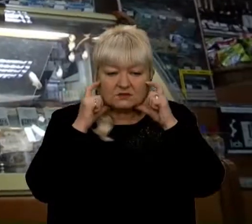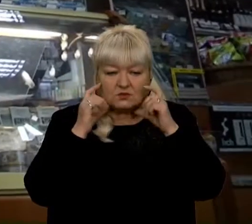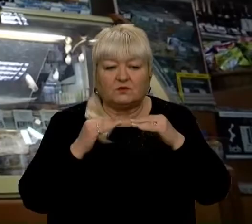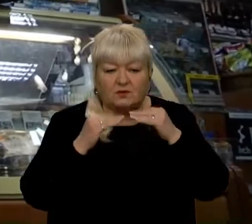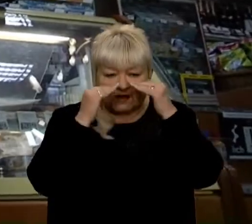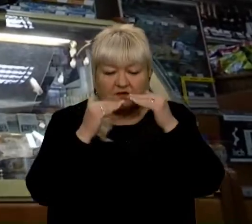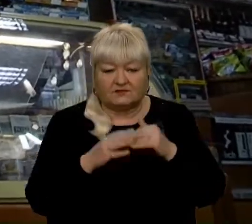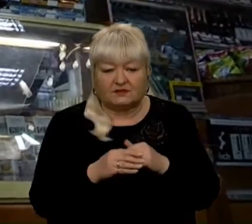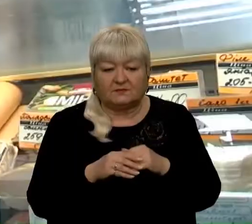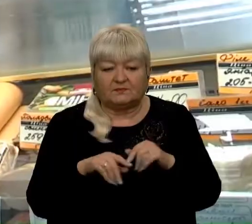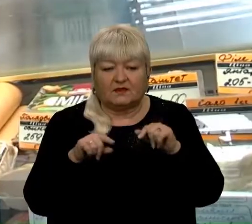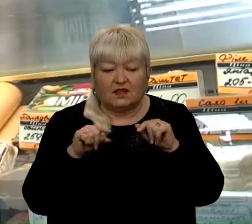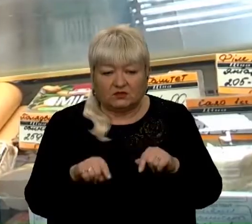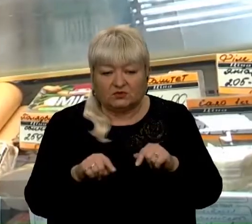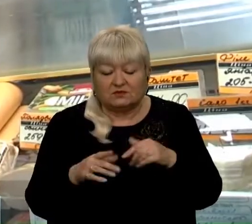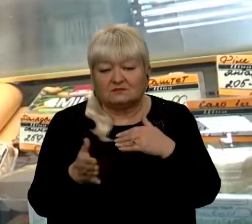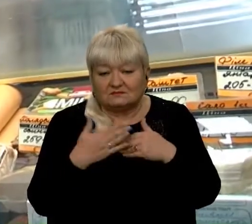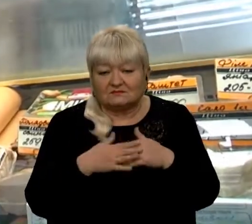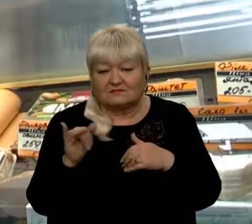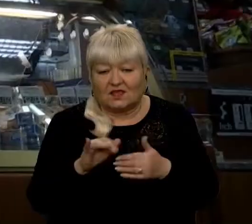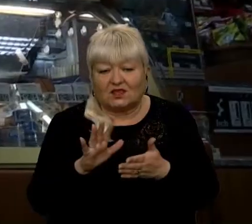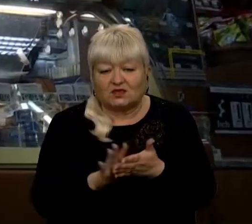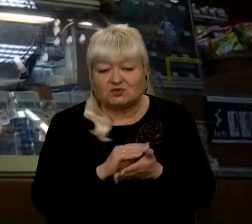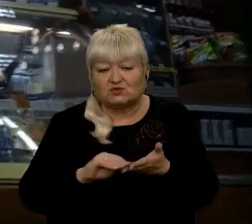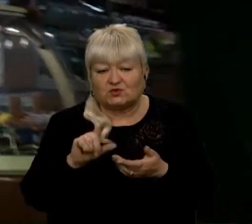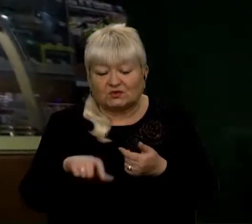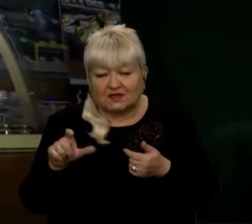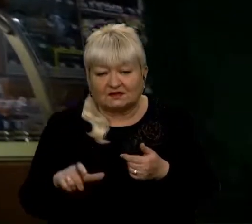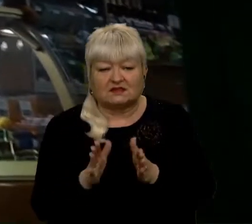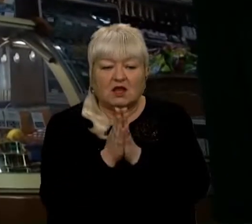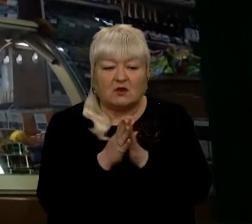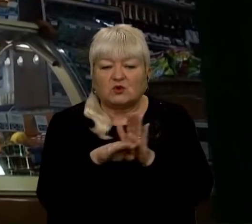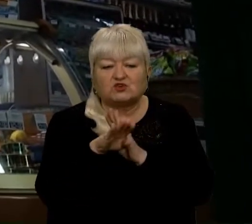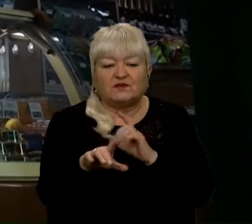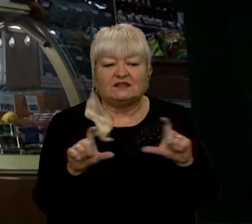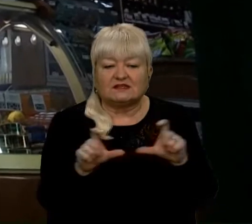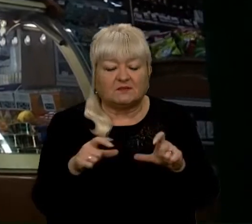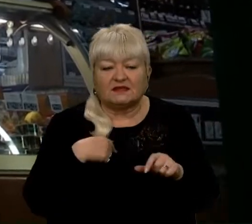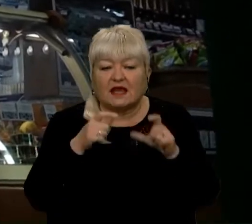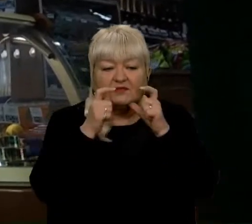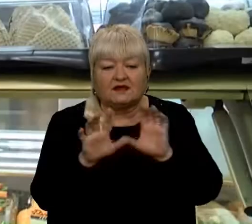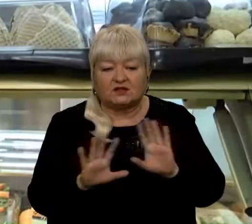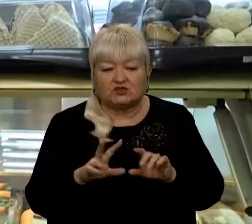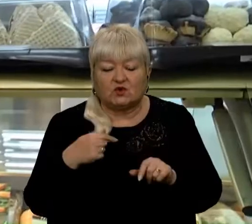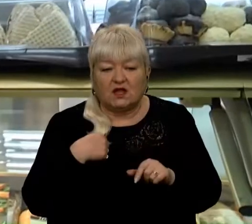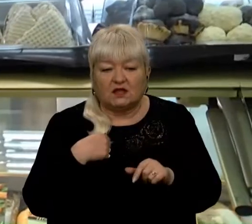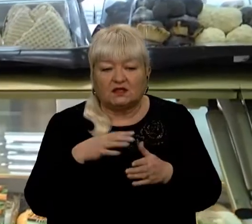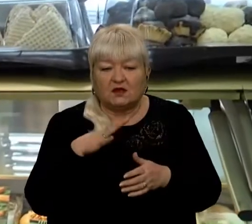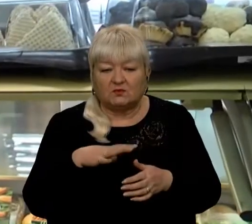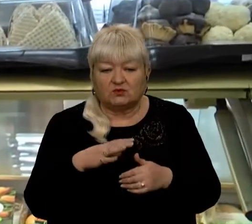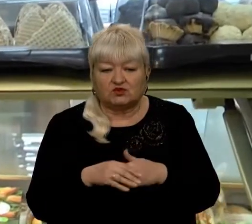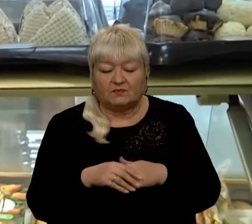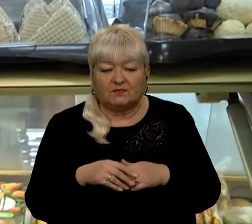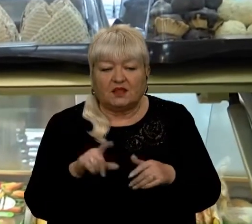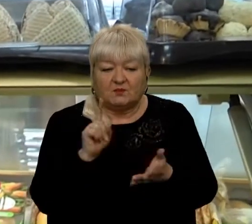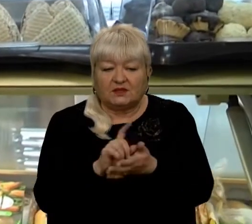Втім, тут на горіхи дісталося й нам – журналістам. Прошу вийти з магазину, я не кричу, я мушу вбратися. Мала б до нас вийти,